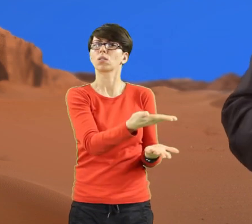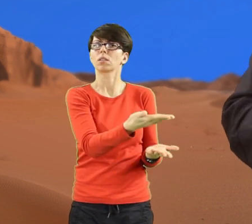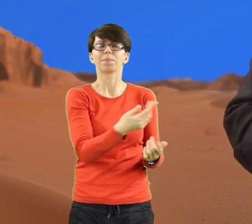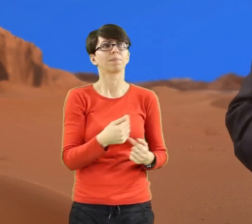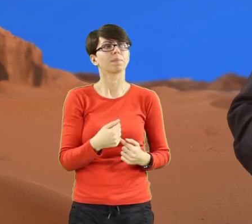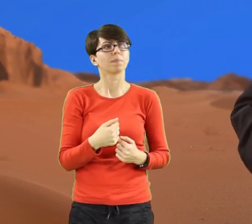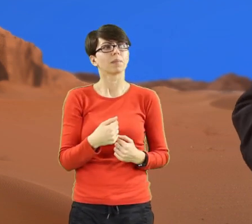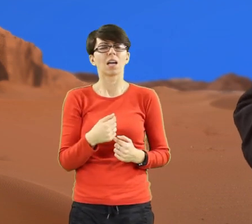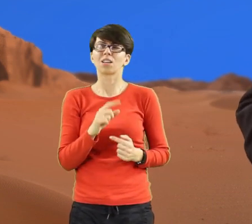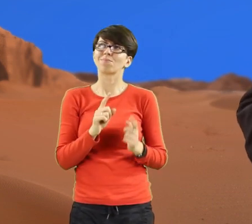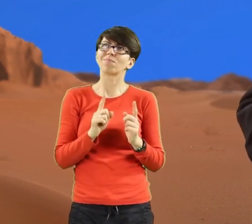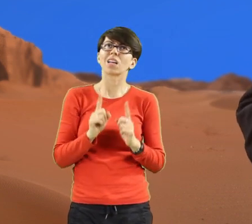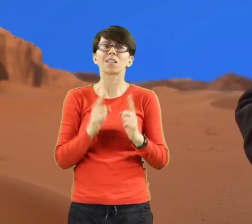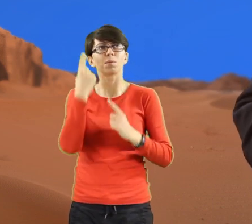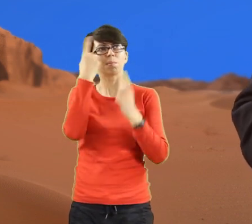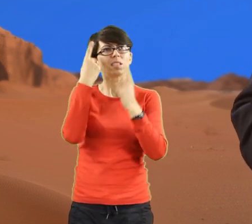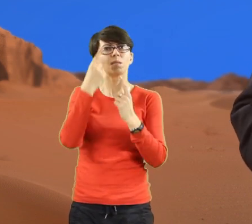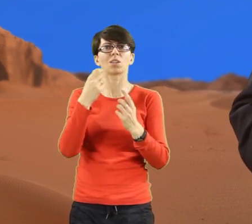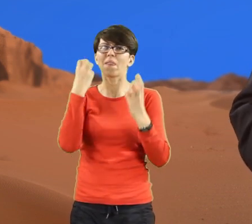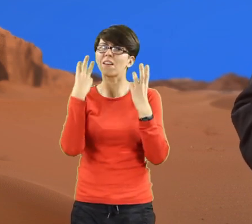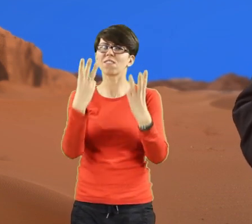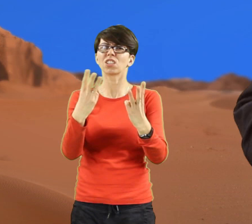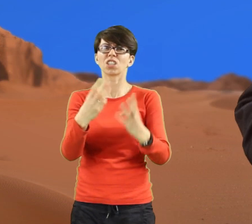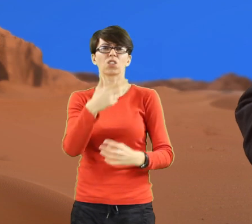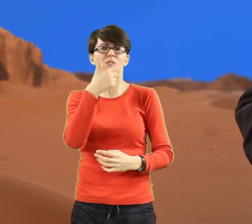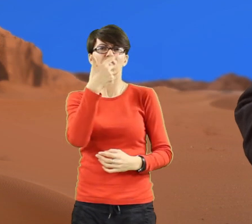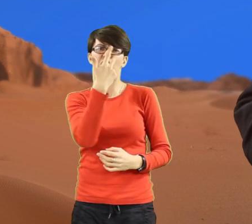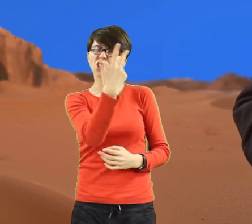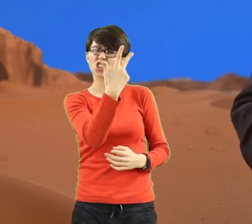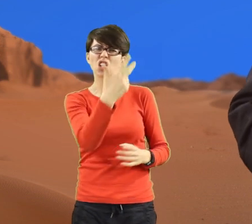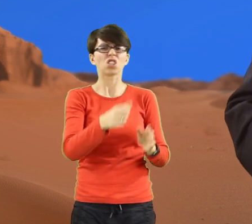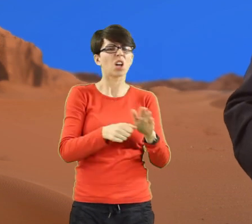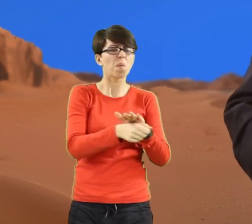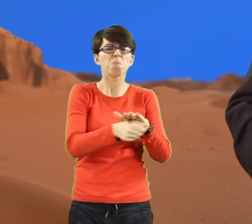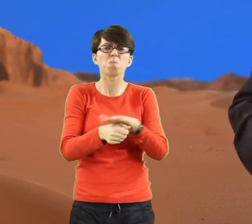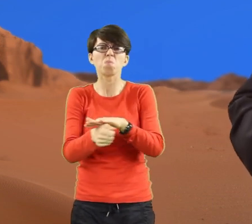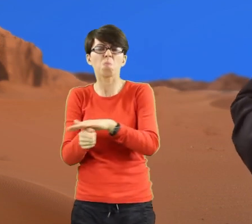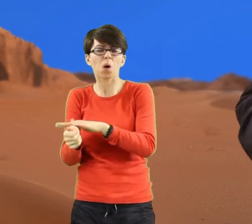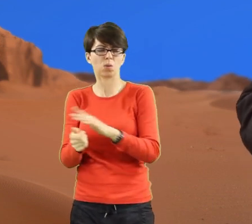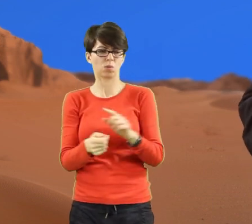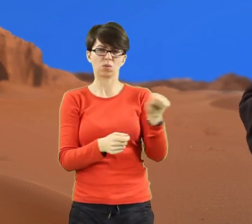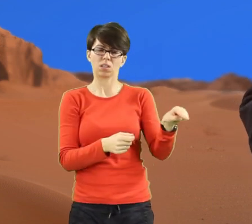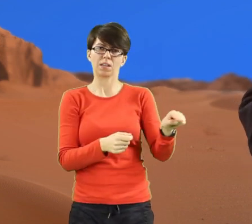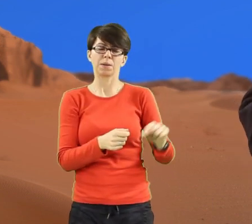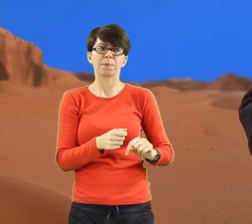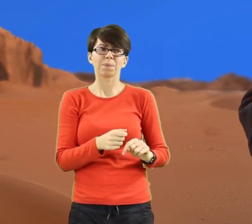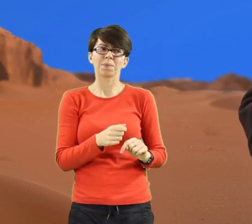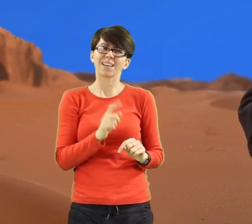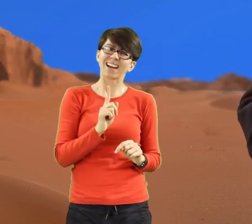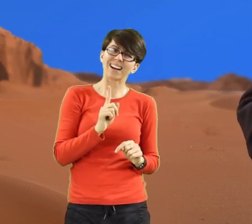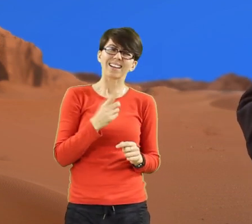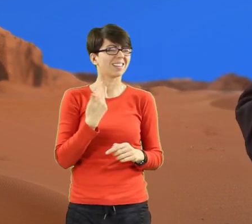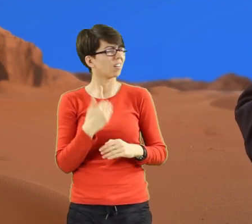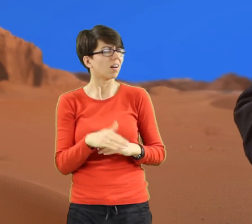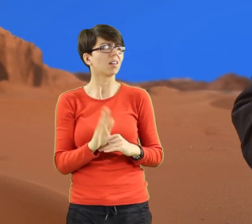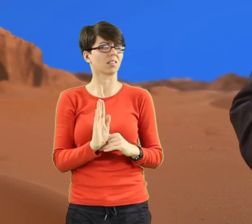myślimy, że centrum tego opisu jest ta trzykrotna pokusa. Pokusa, której ślad doskonale odnajdziemy